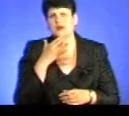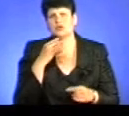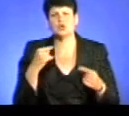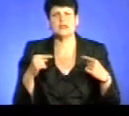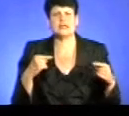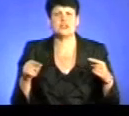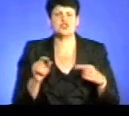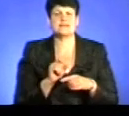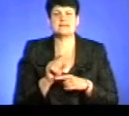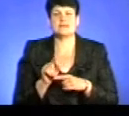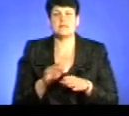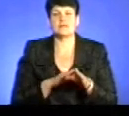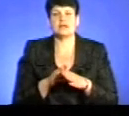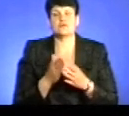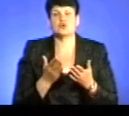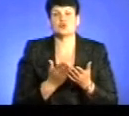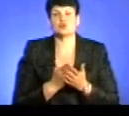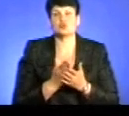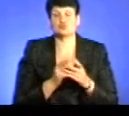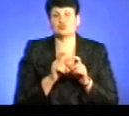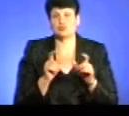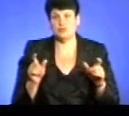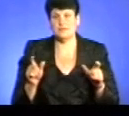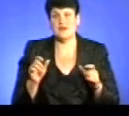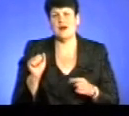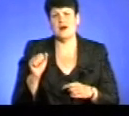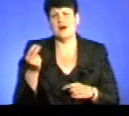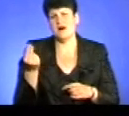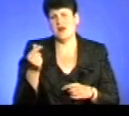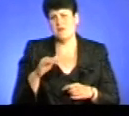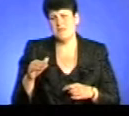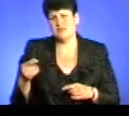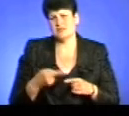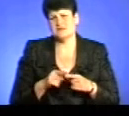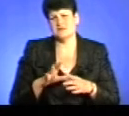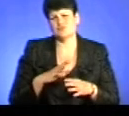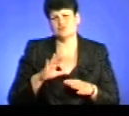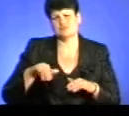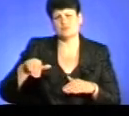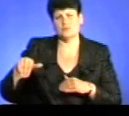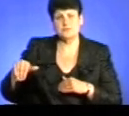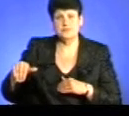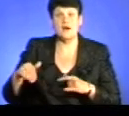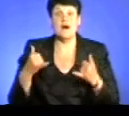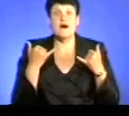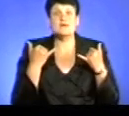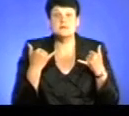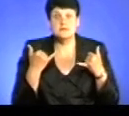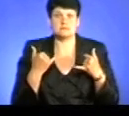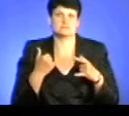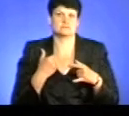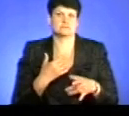завдань перед виконавчою службою, а елементи вже трошки були далі. То зараз воно навпаки в пріоритеті.